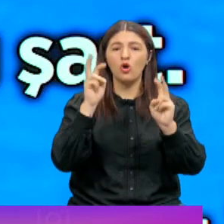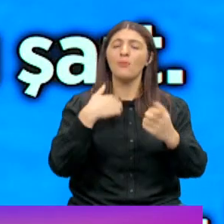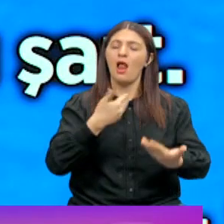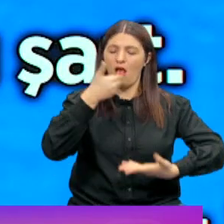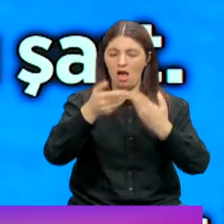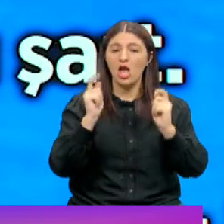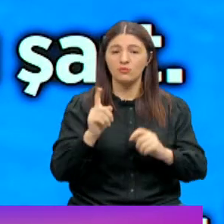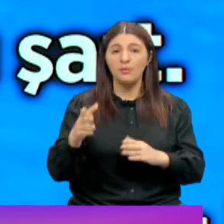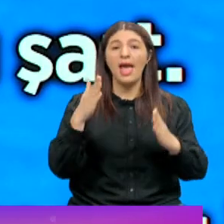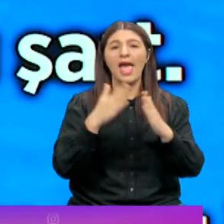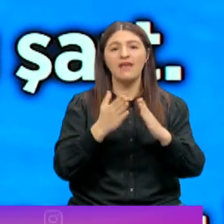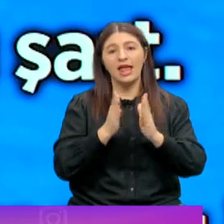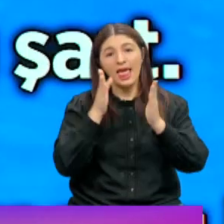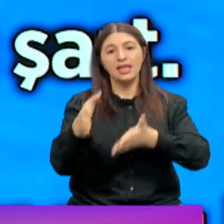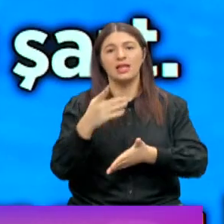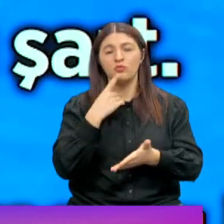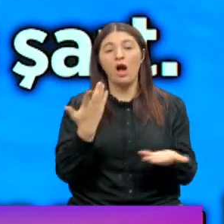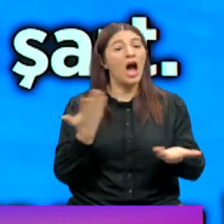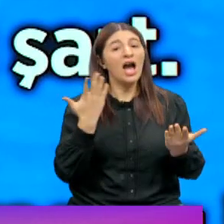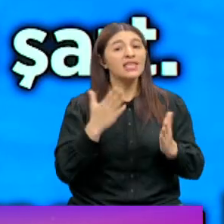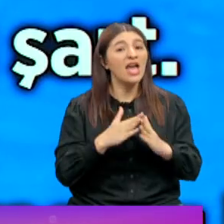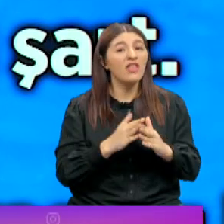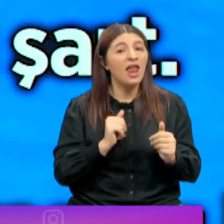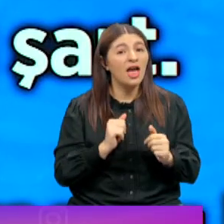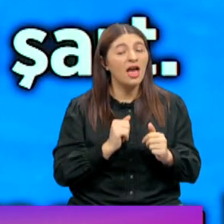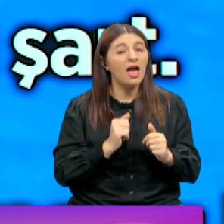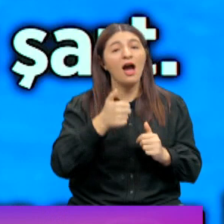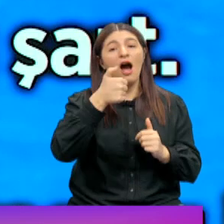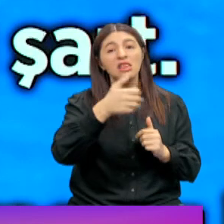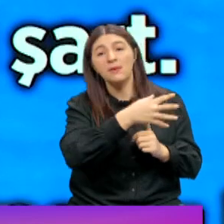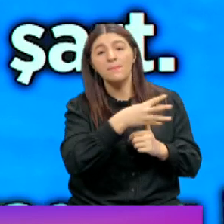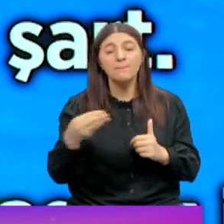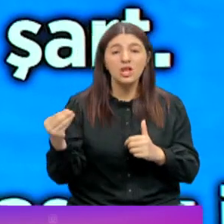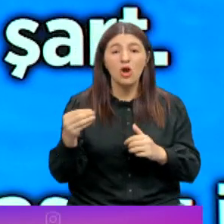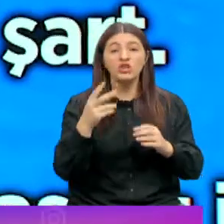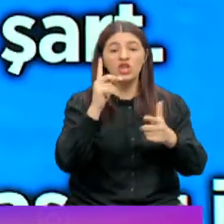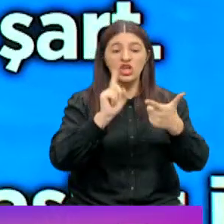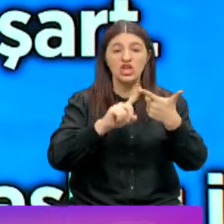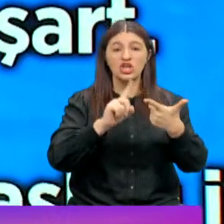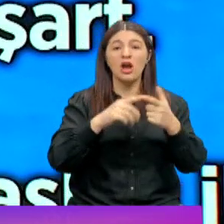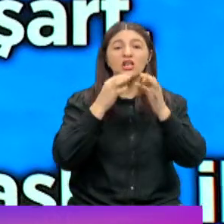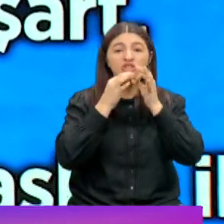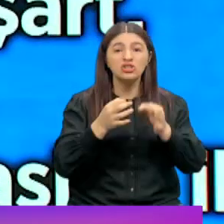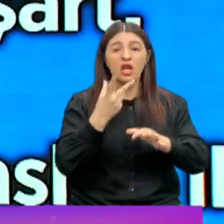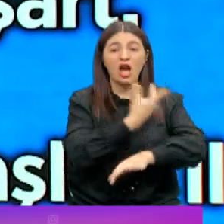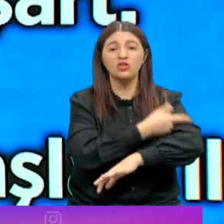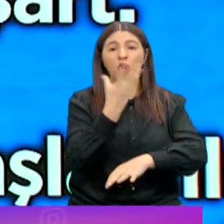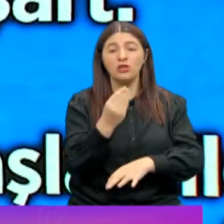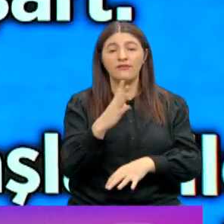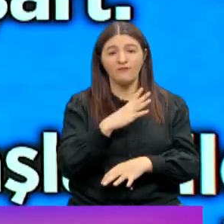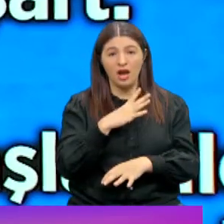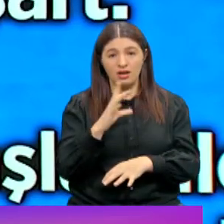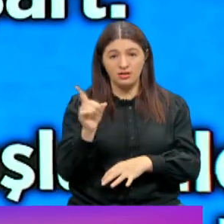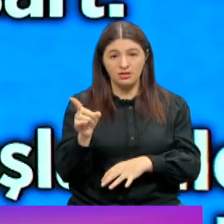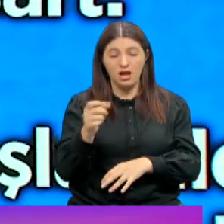getireceğim. Evlere gidelim diyor. Hangi evlere? 6 milyon 2 doz aşısı olan vatandaşımız var efendim.